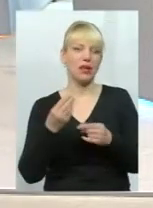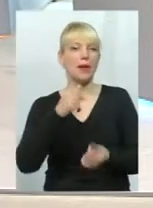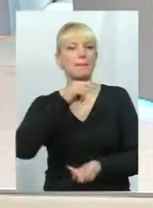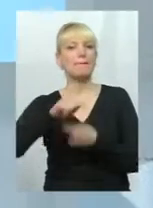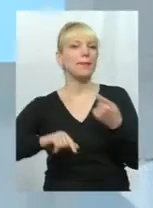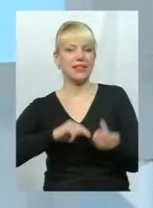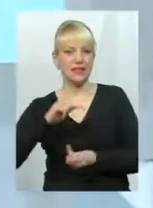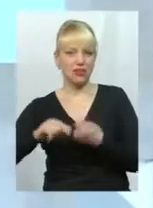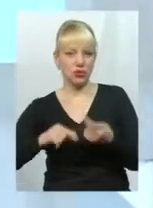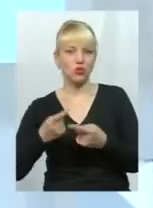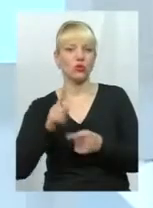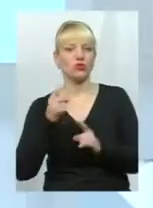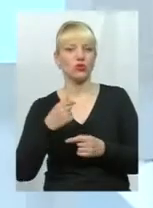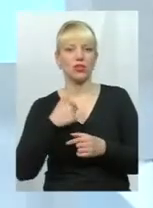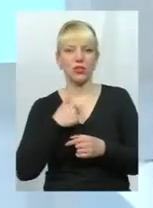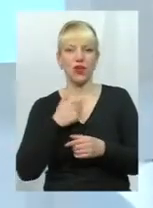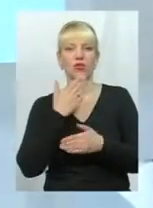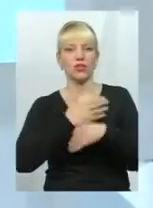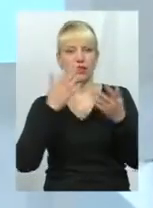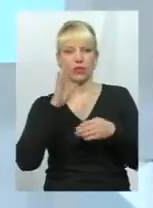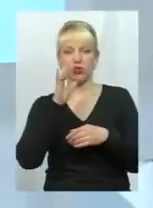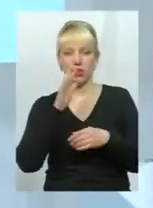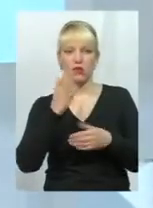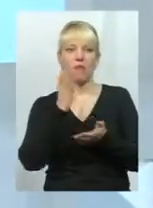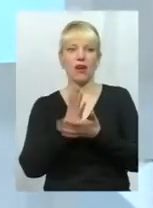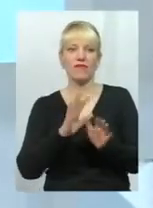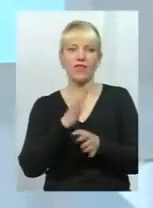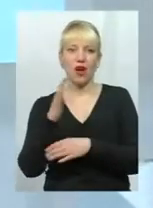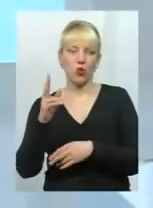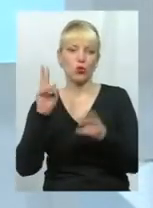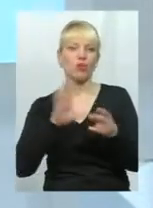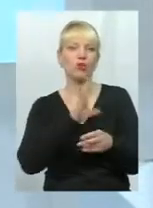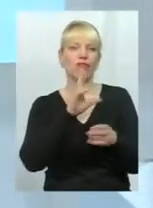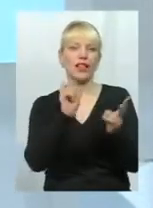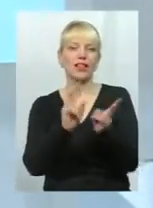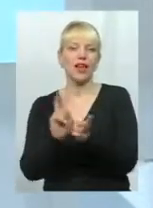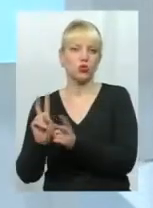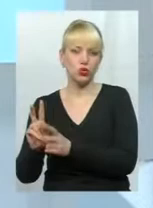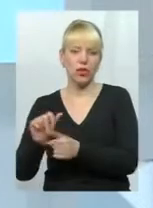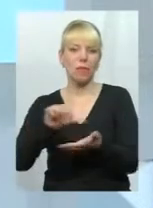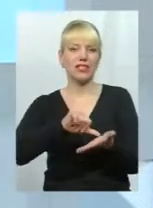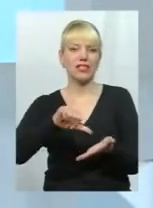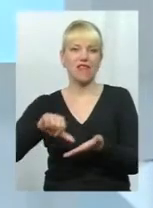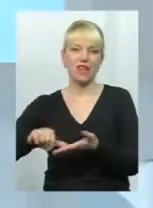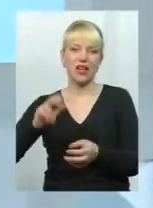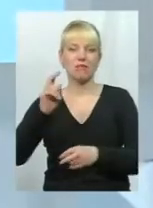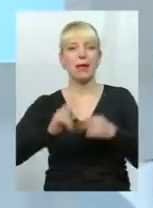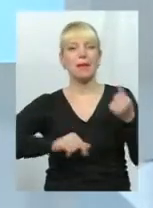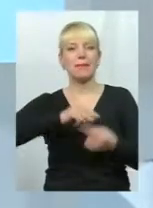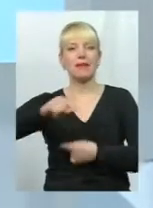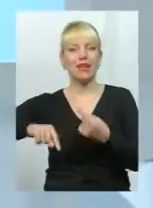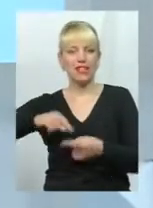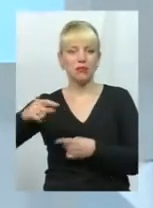тому що я останнім часом мав нагоду бувати на зустрічах з представниками підприємства, і